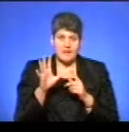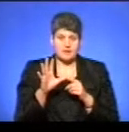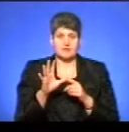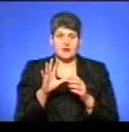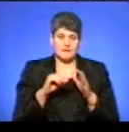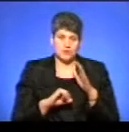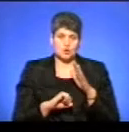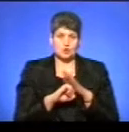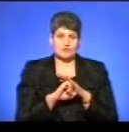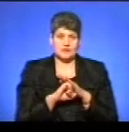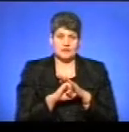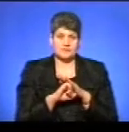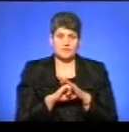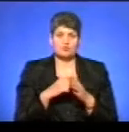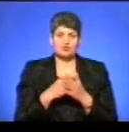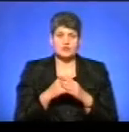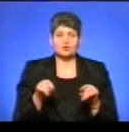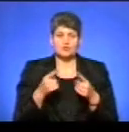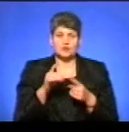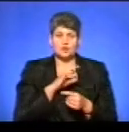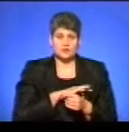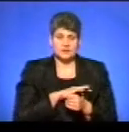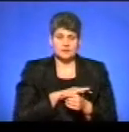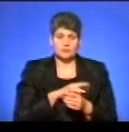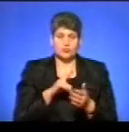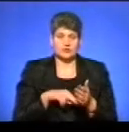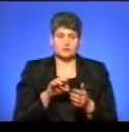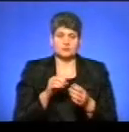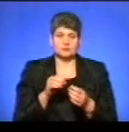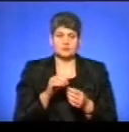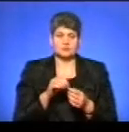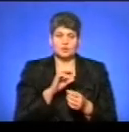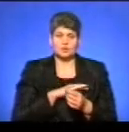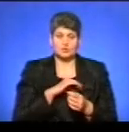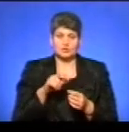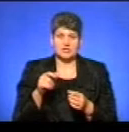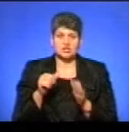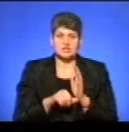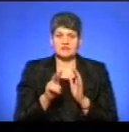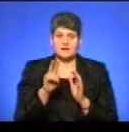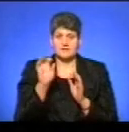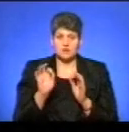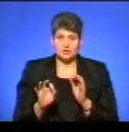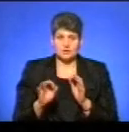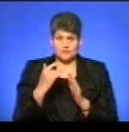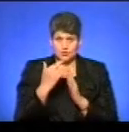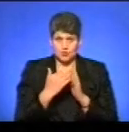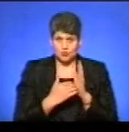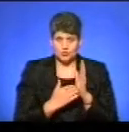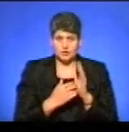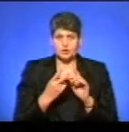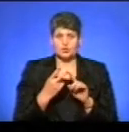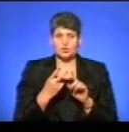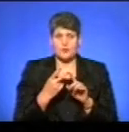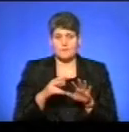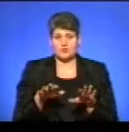основний бюджетово утворюючий дохід податкових доходів фізичних осіб, я називав 62% в структурі, друга